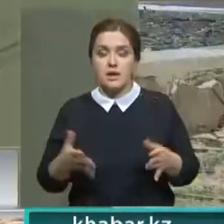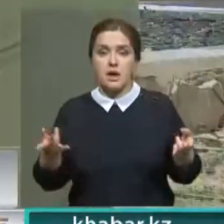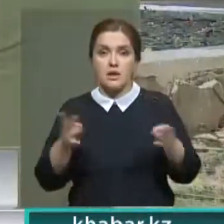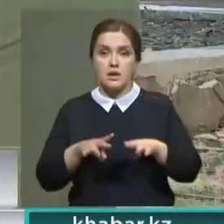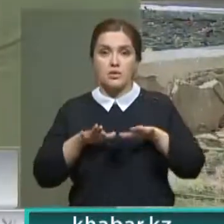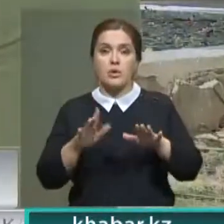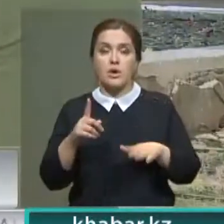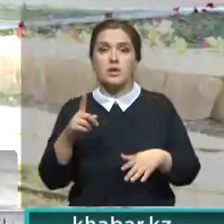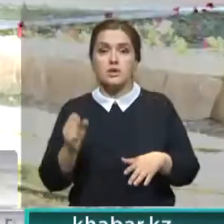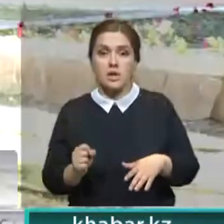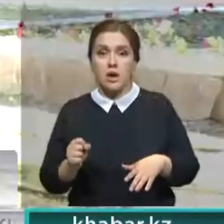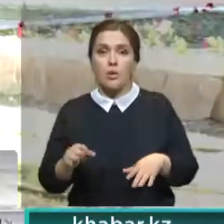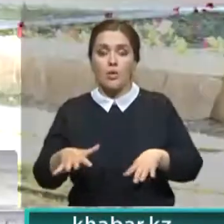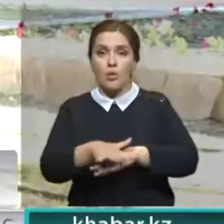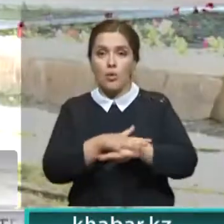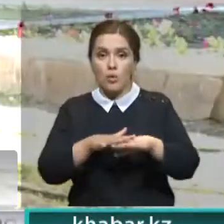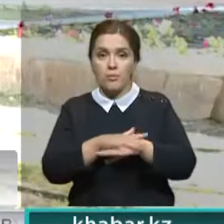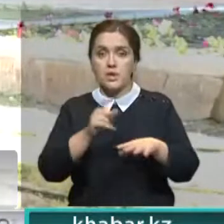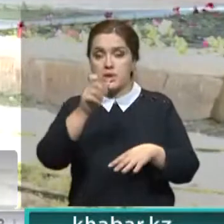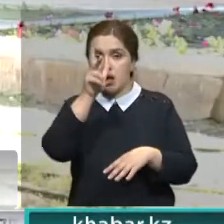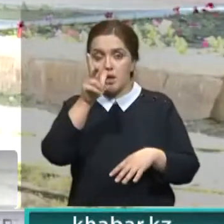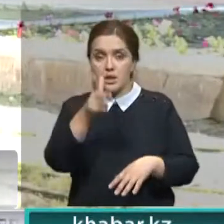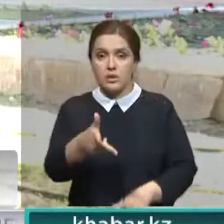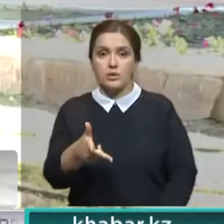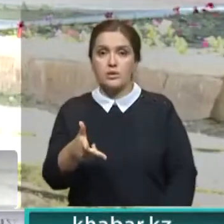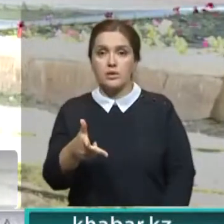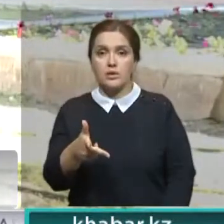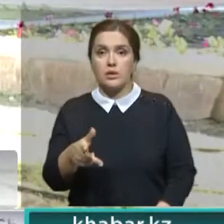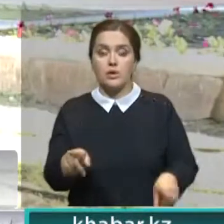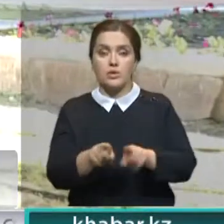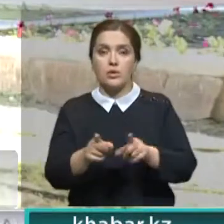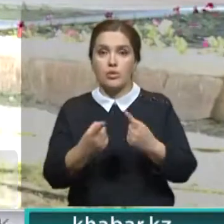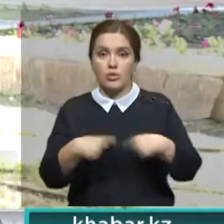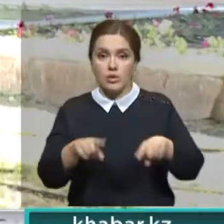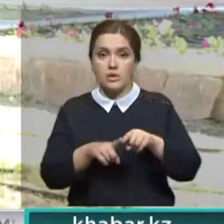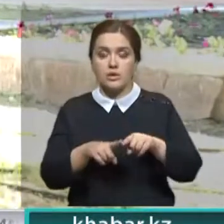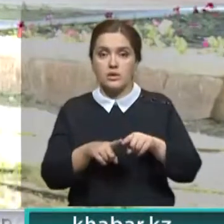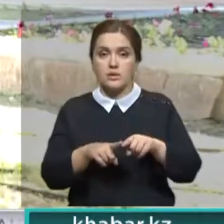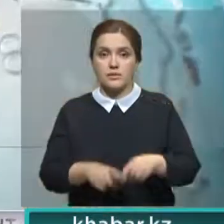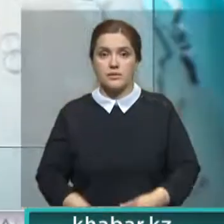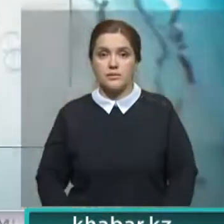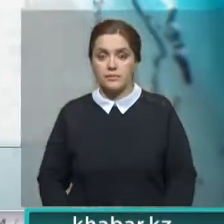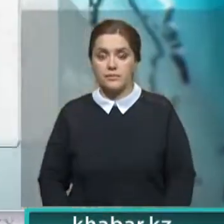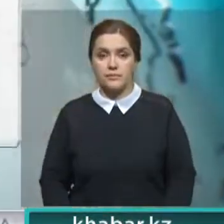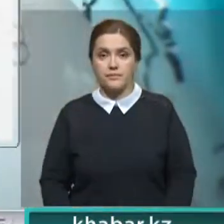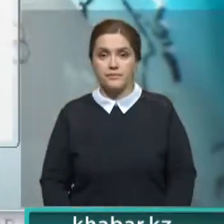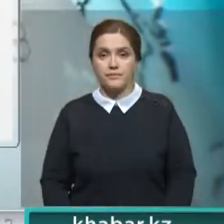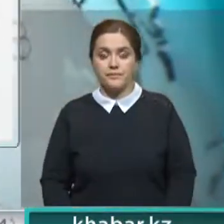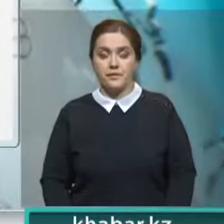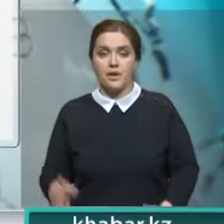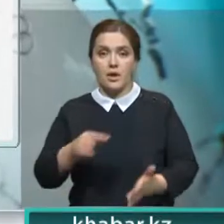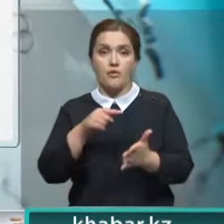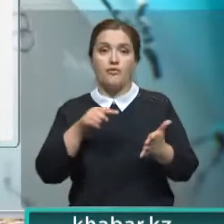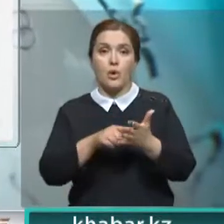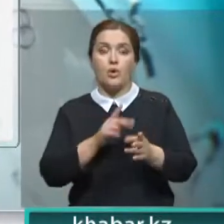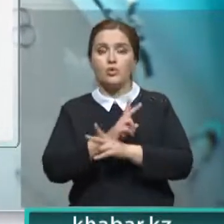только за обществом. За последние три года такой категории осужденных несовершенно рецидива преступлений. Возникает вопрос, а